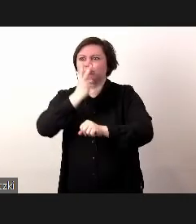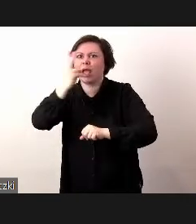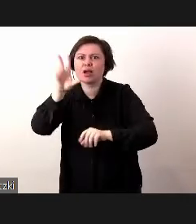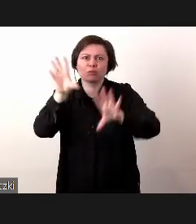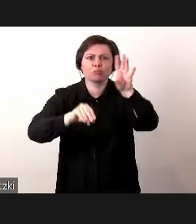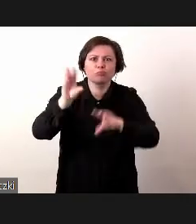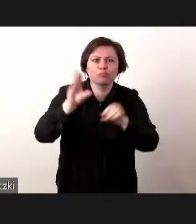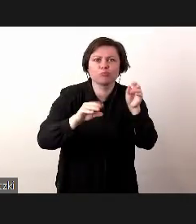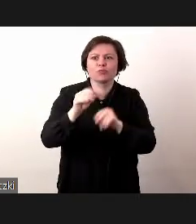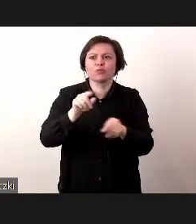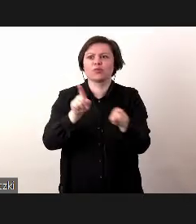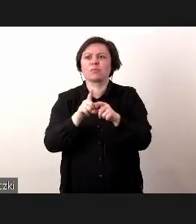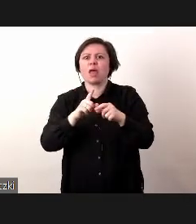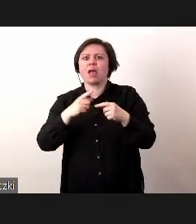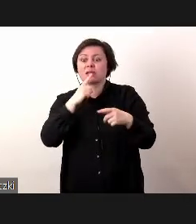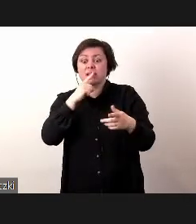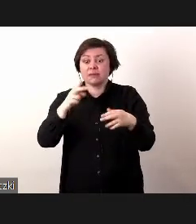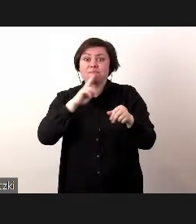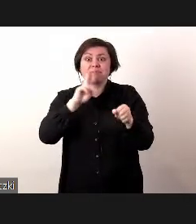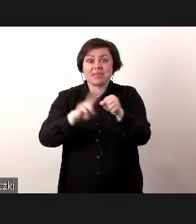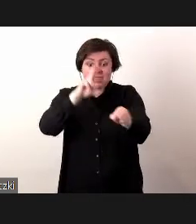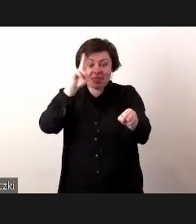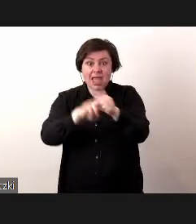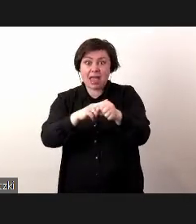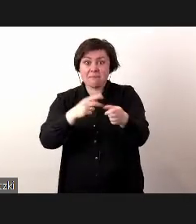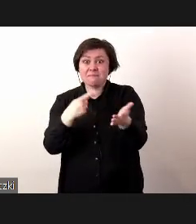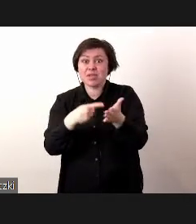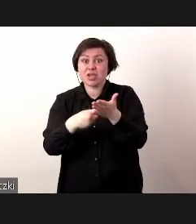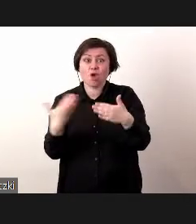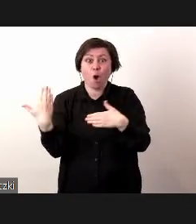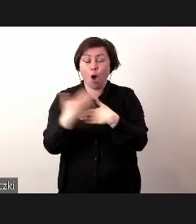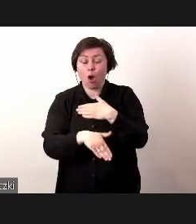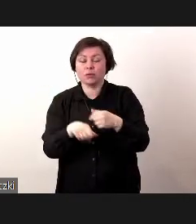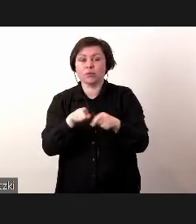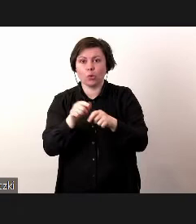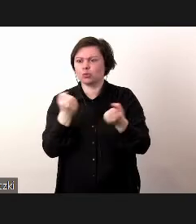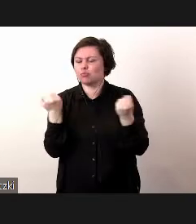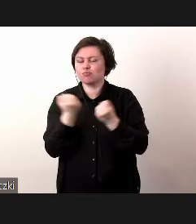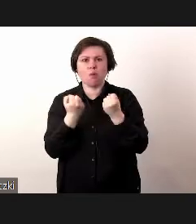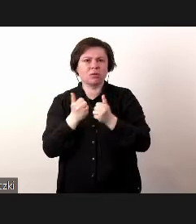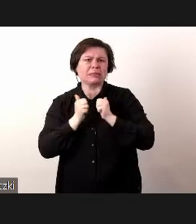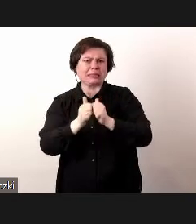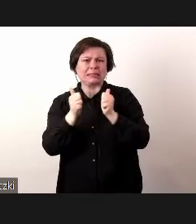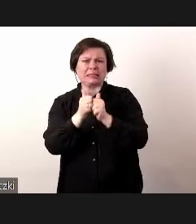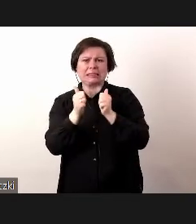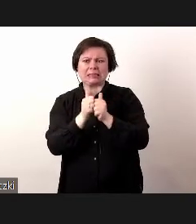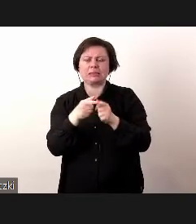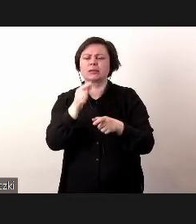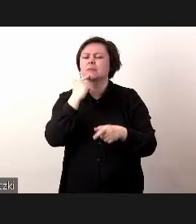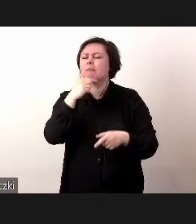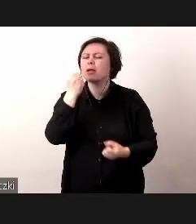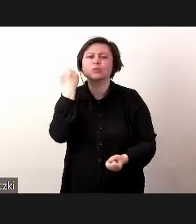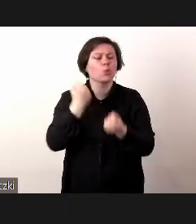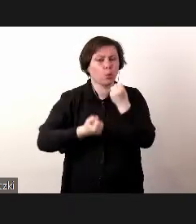budżetów, czy terminów końcowych, one stają się jeszcze większym wyzwaniem, bo naprawdę mówimy o bardzo